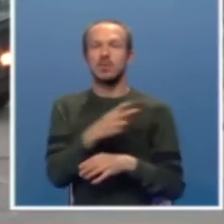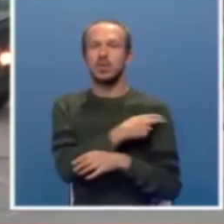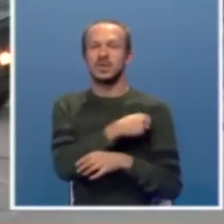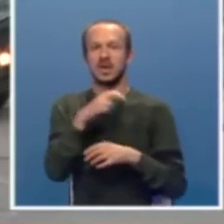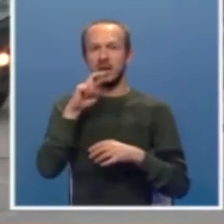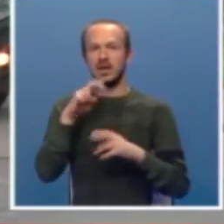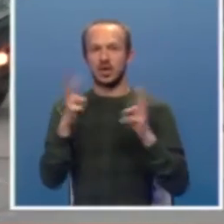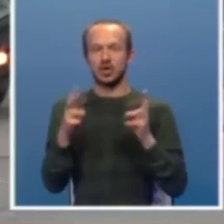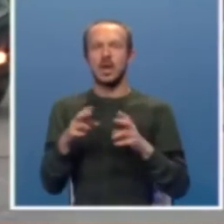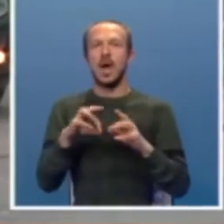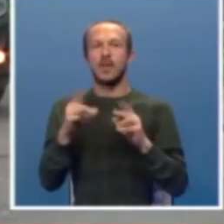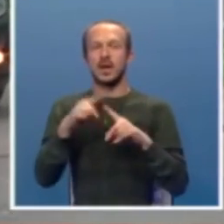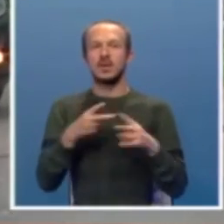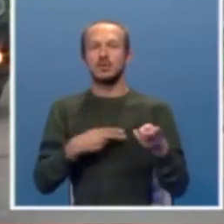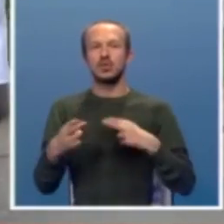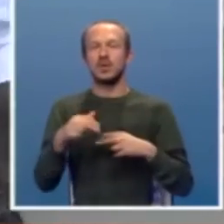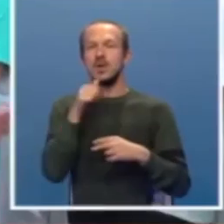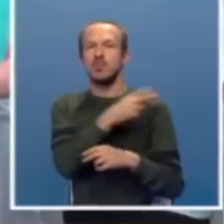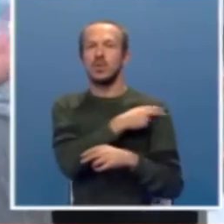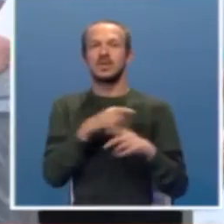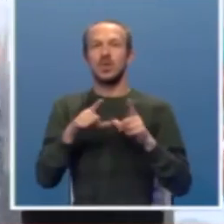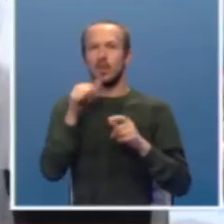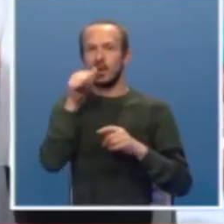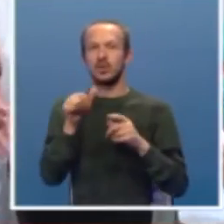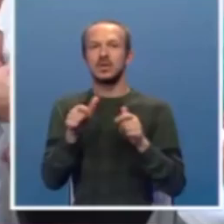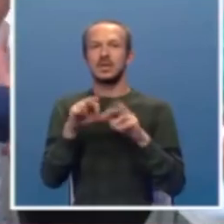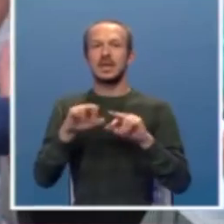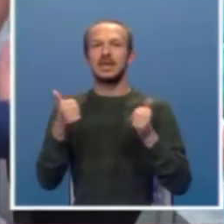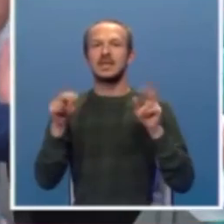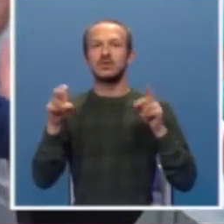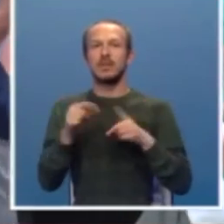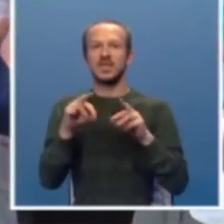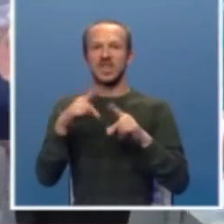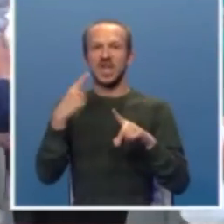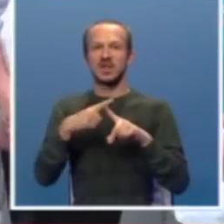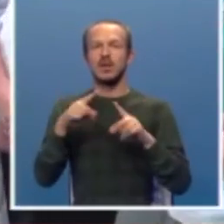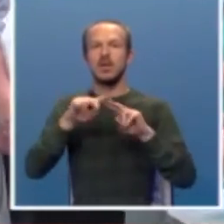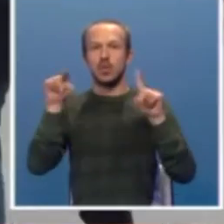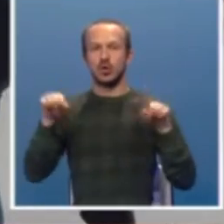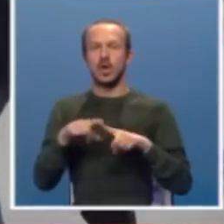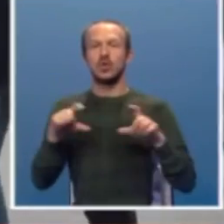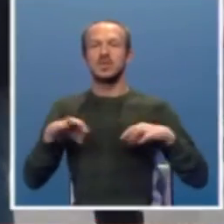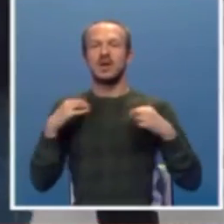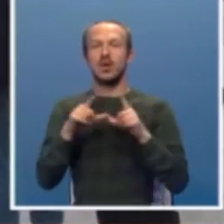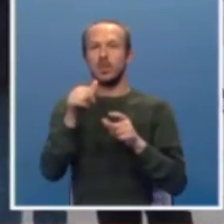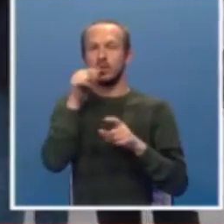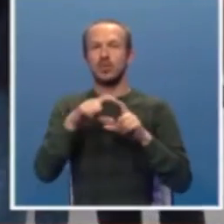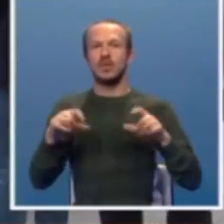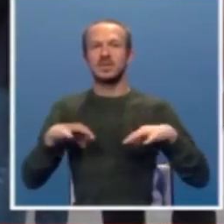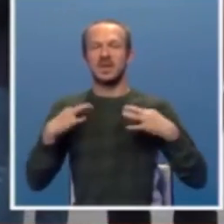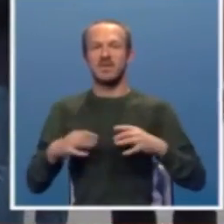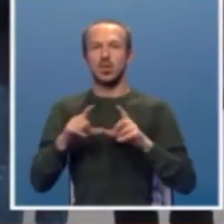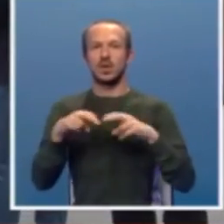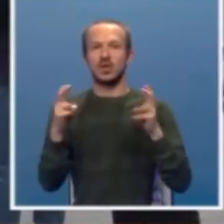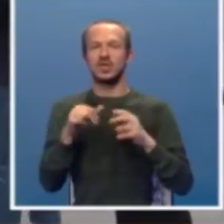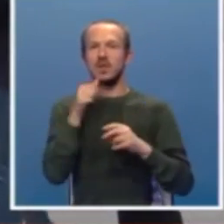Gradiška, digitalni rentgen aparat isporučeni bolnici u Prijedoru sa 11 takozvanih pacijent monitora. Domu zdravlja u Prijedoru i domovima zdravlja